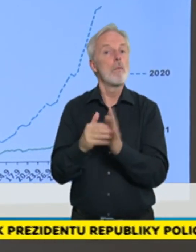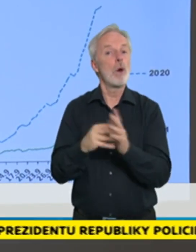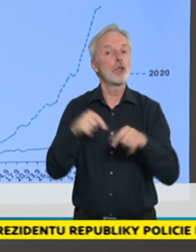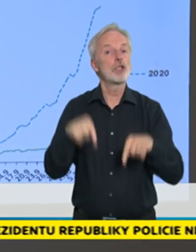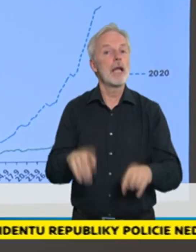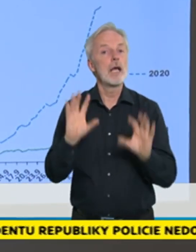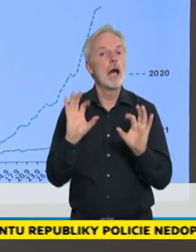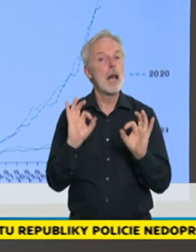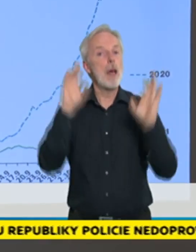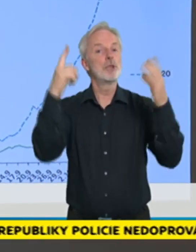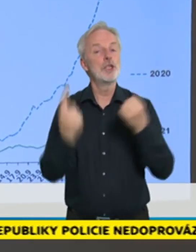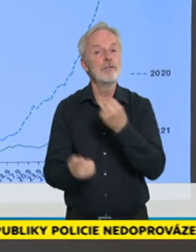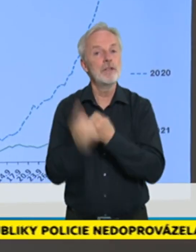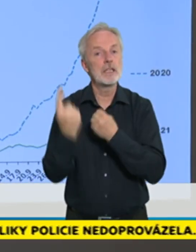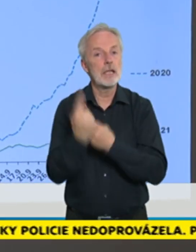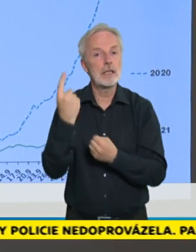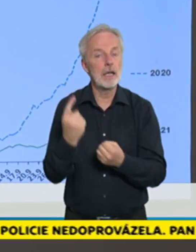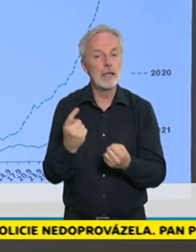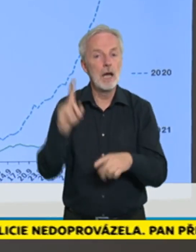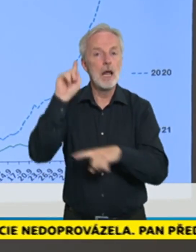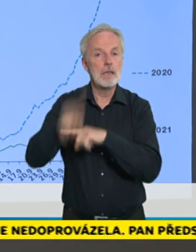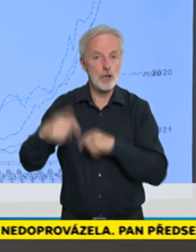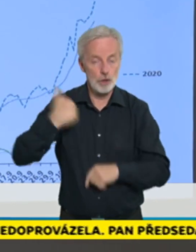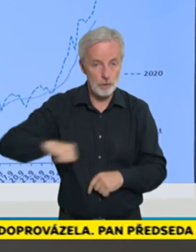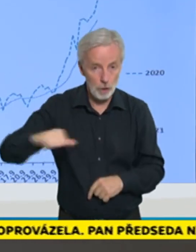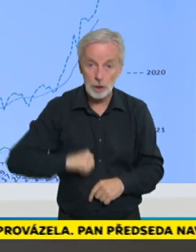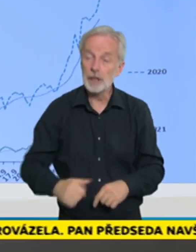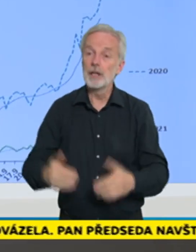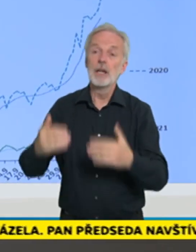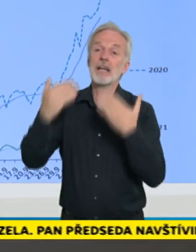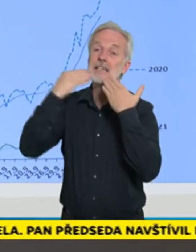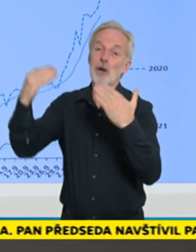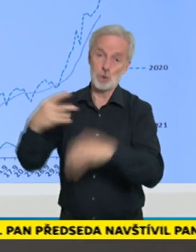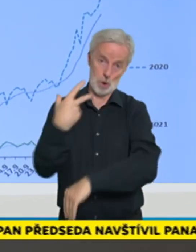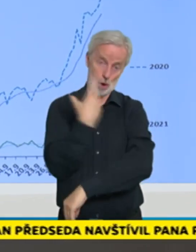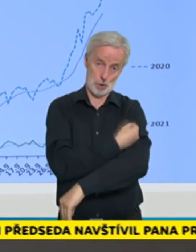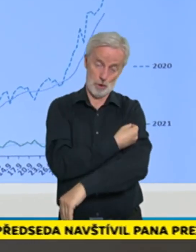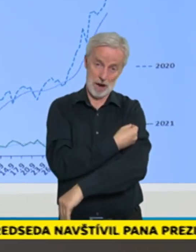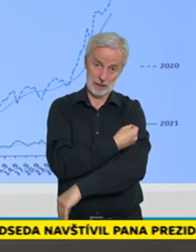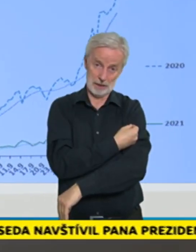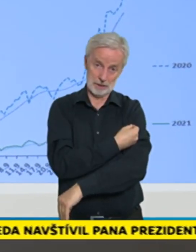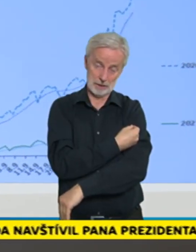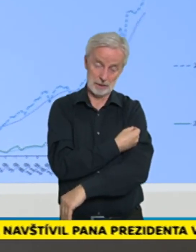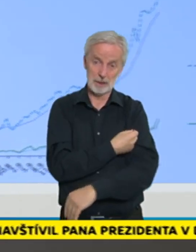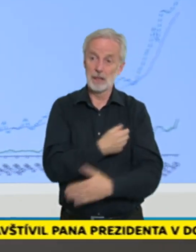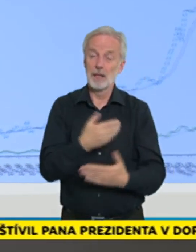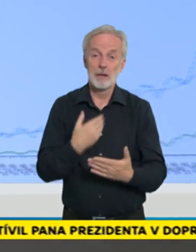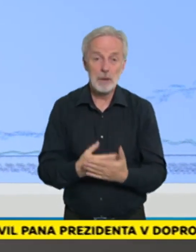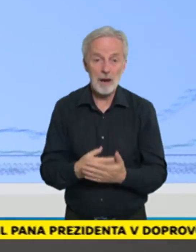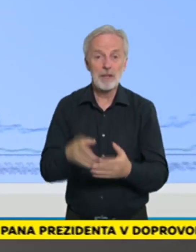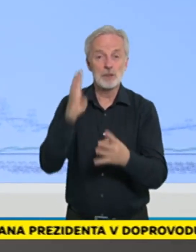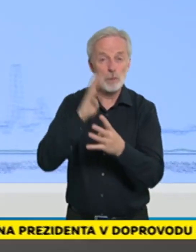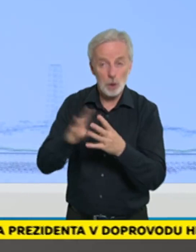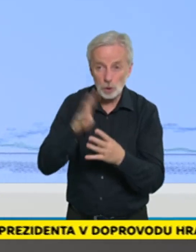čísla tak významně lepší, je jednoznačně dáno tím očkováním. v řadě těch anavíz, když se anavizují i ty takzvané klastry,